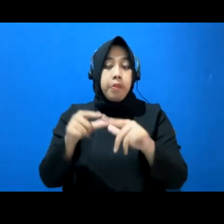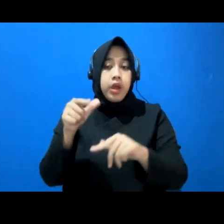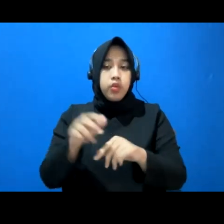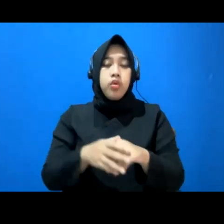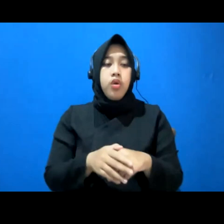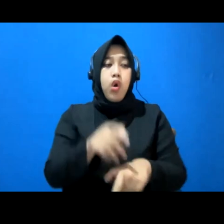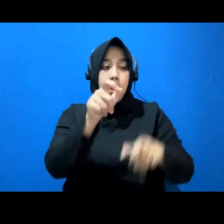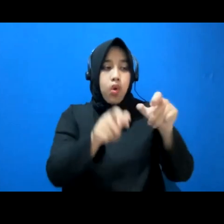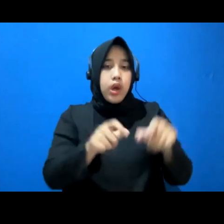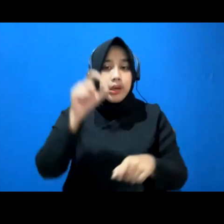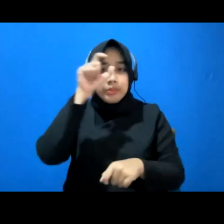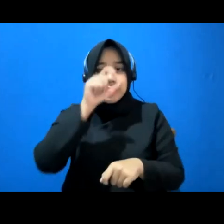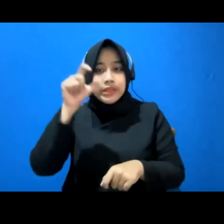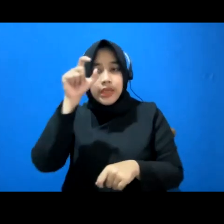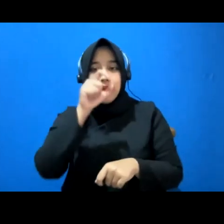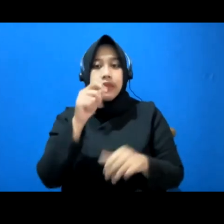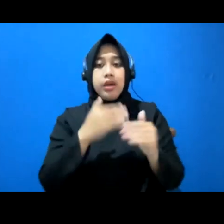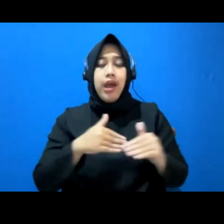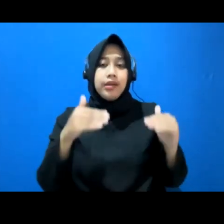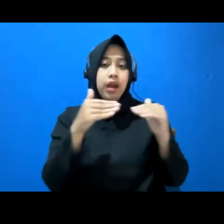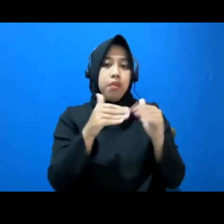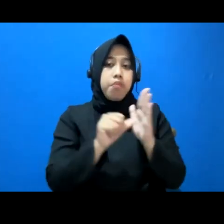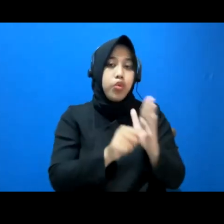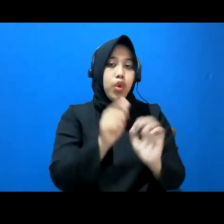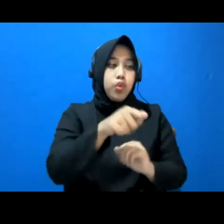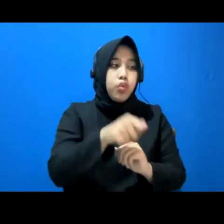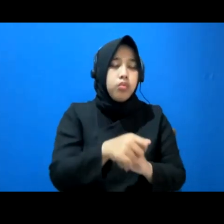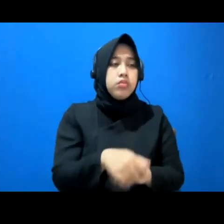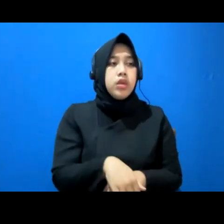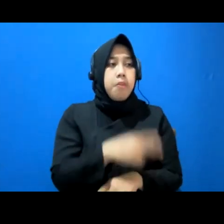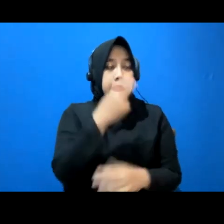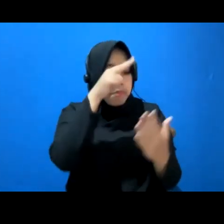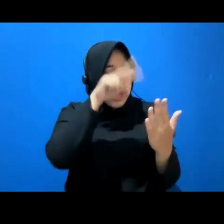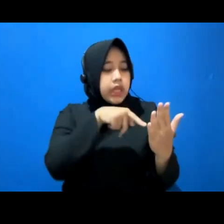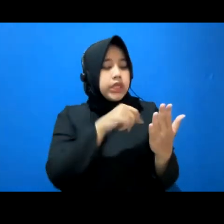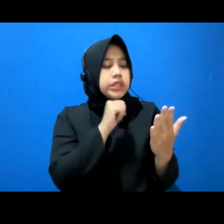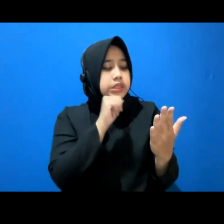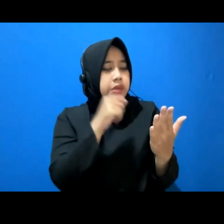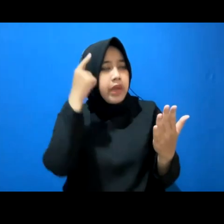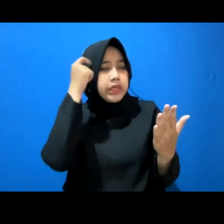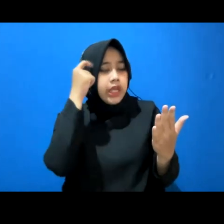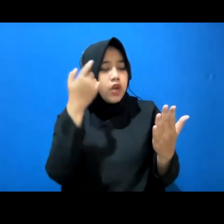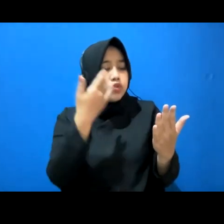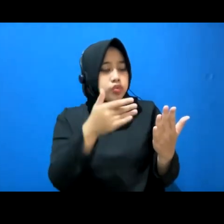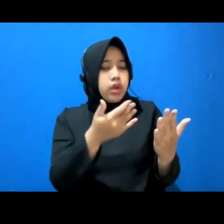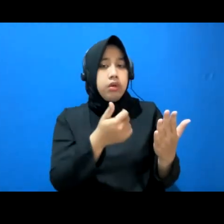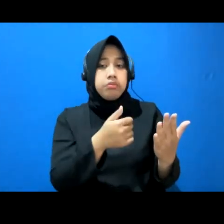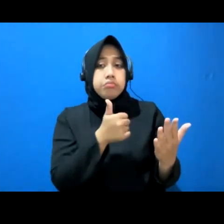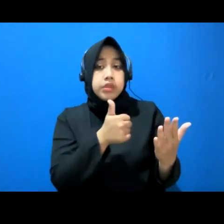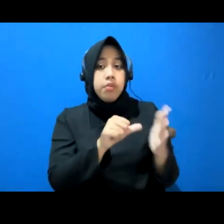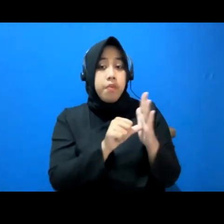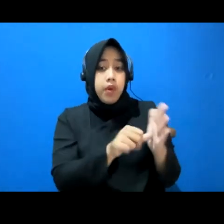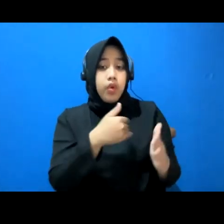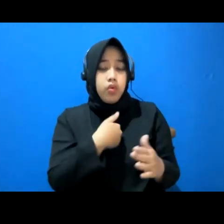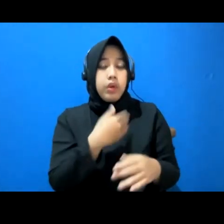berkomunikasi atau ingin tahu siapa yang kira-kira bisa membantu, dia sudah melakukan riset kecil-kecilan. Jadi